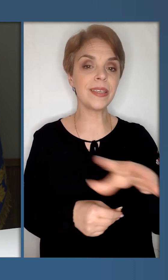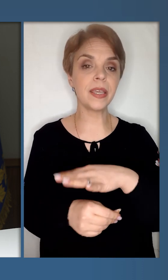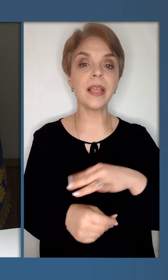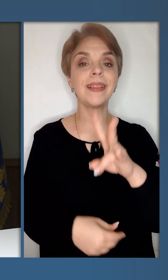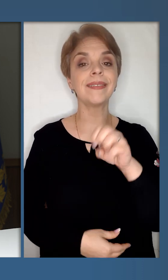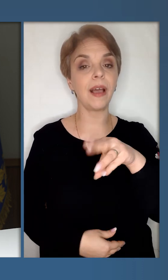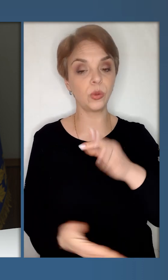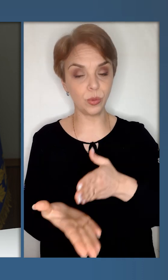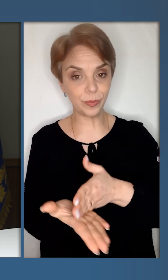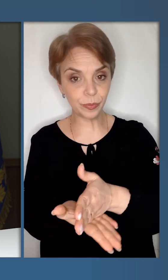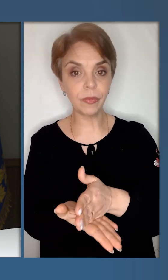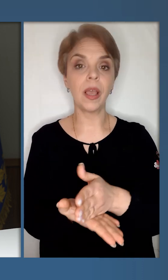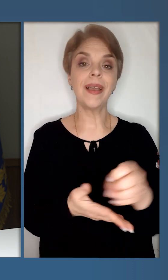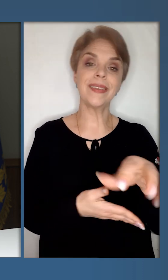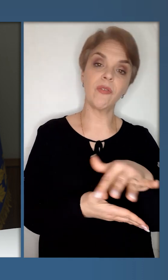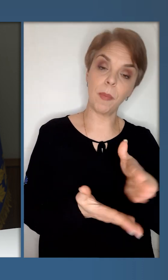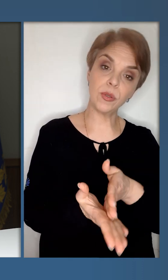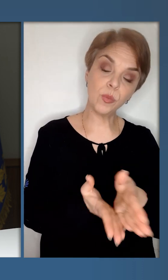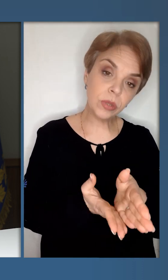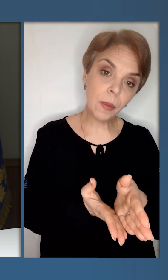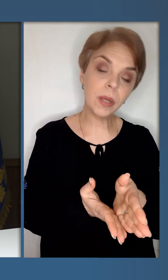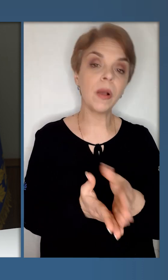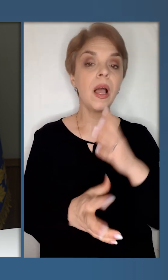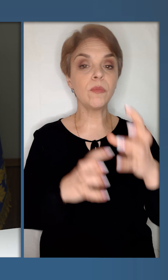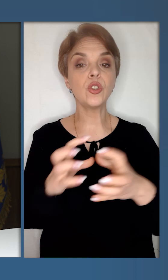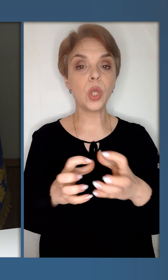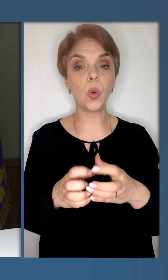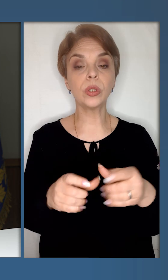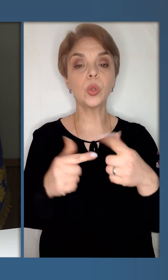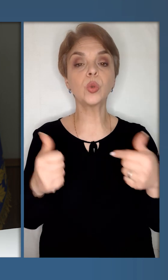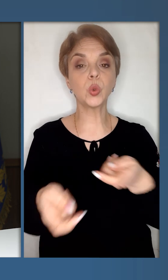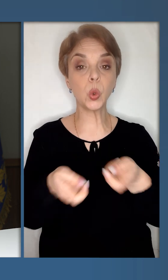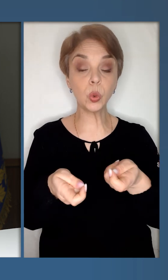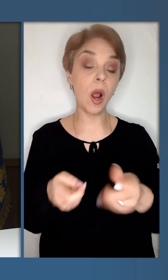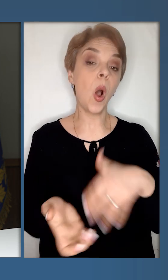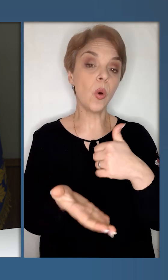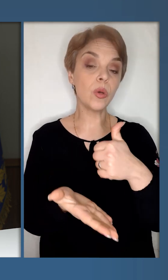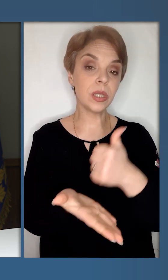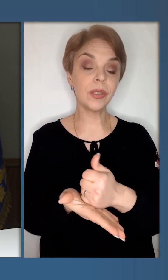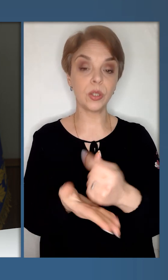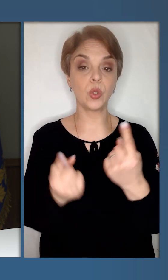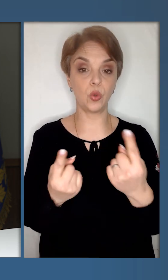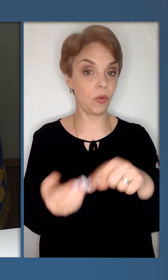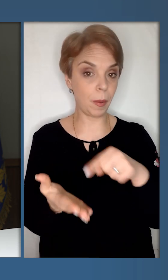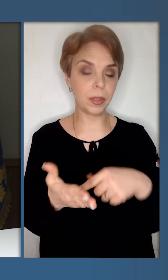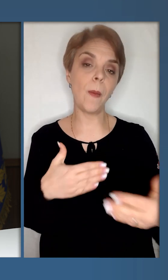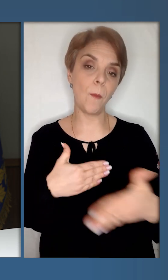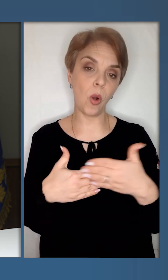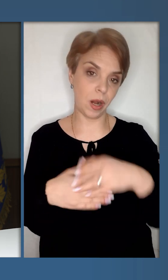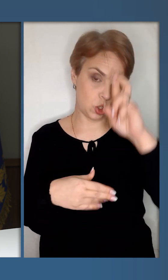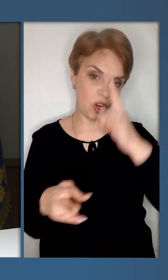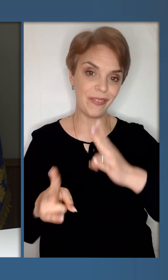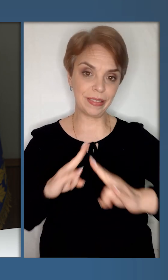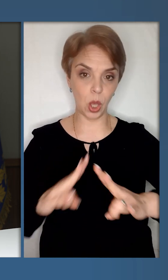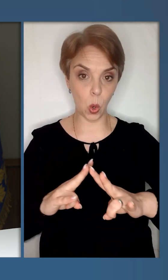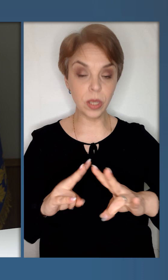євроатлантичному, європейському напрямках, міжнародних структурах. Одне з ключових питань – покарання